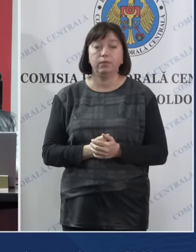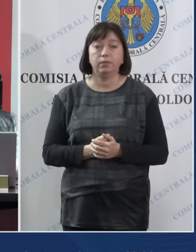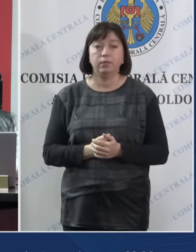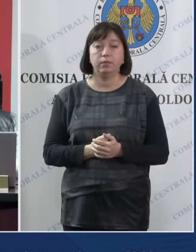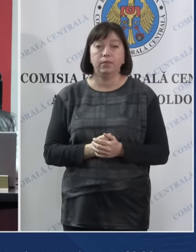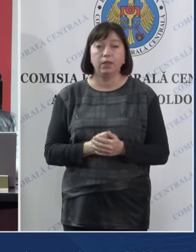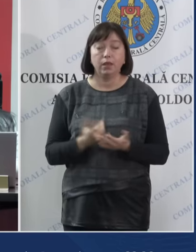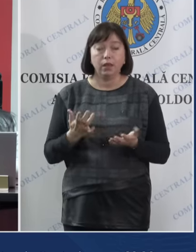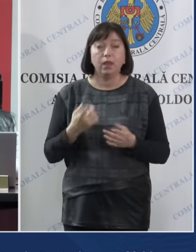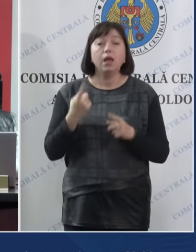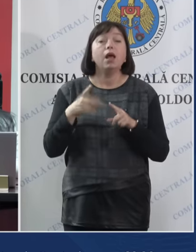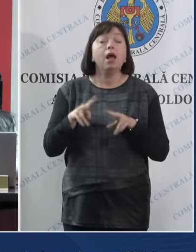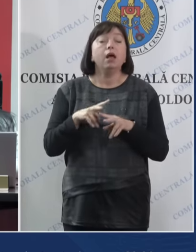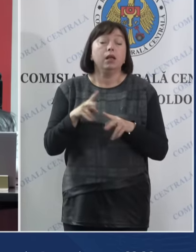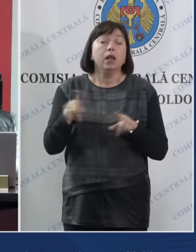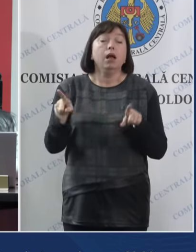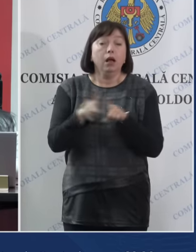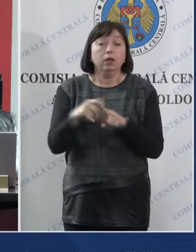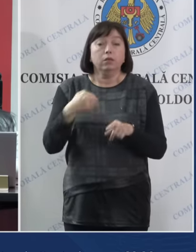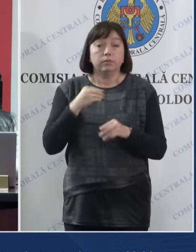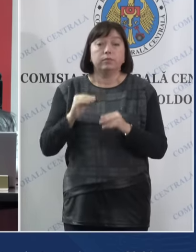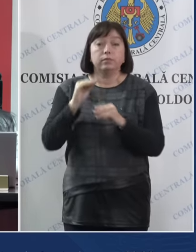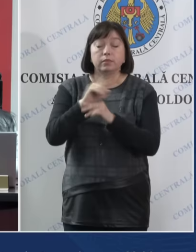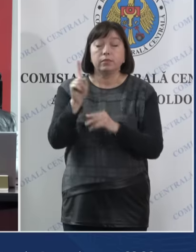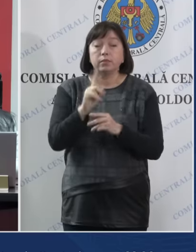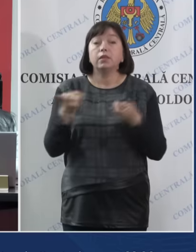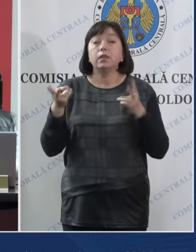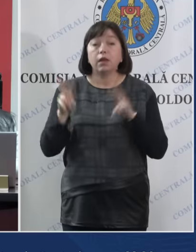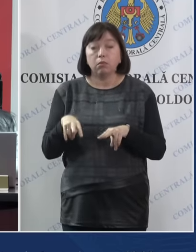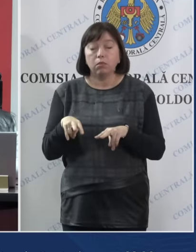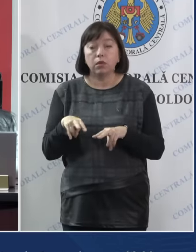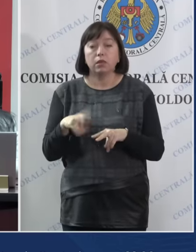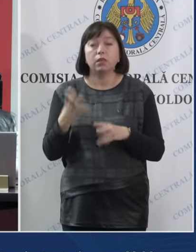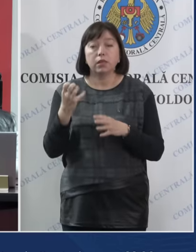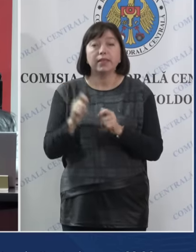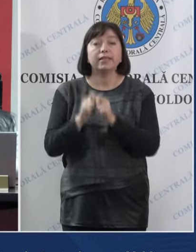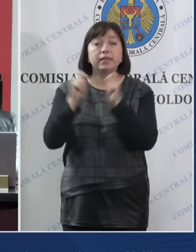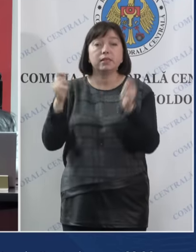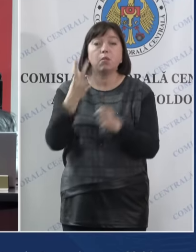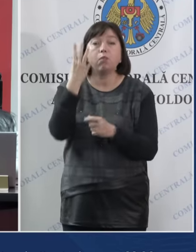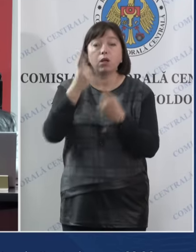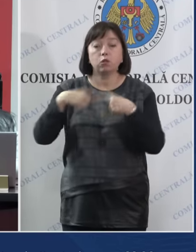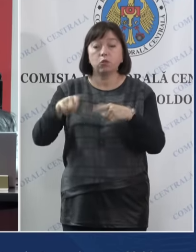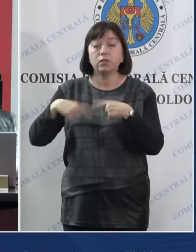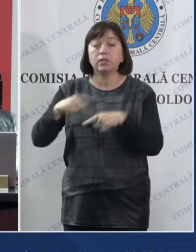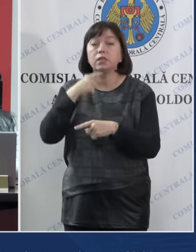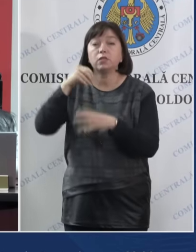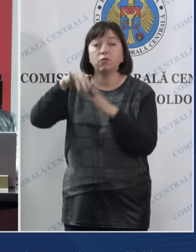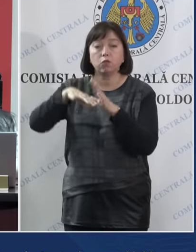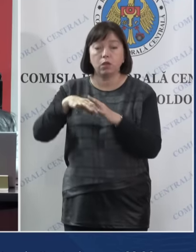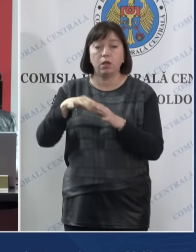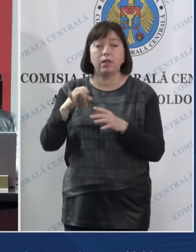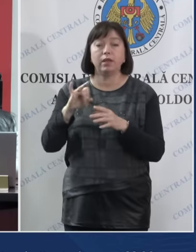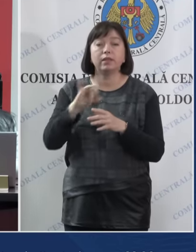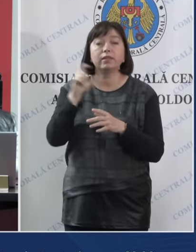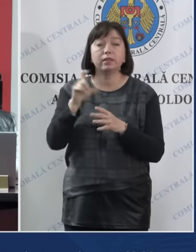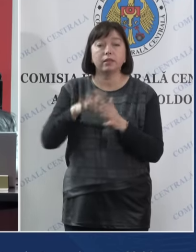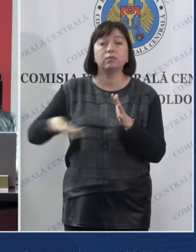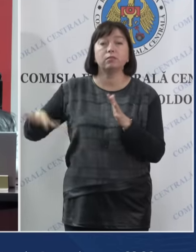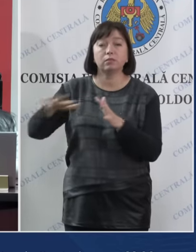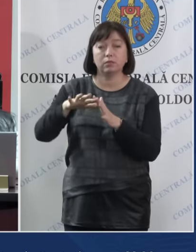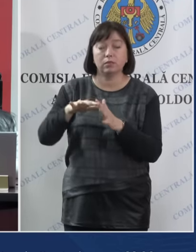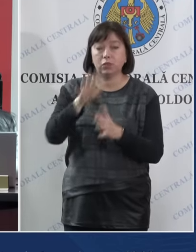În aceeași ordine de idei precizăm că mai rămân a fi deschise patru secții de votare din Circumscripția